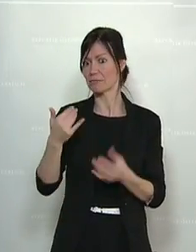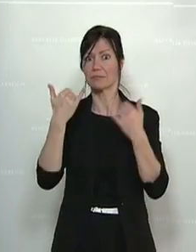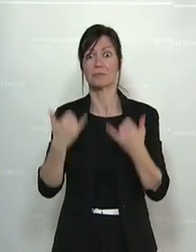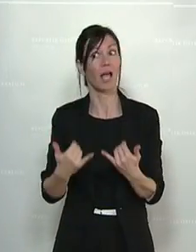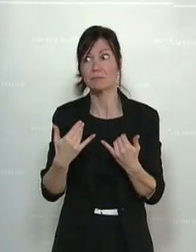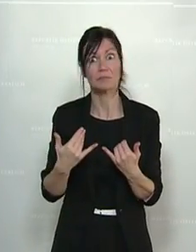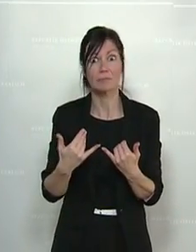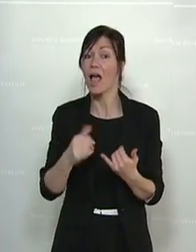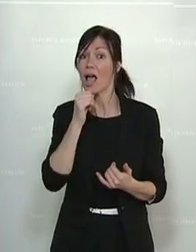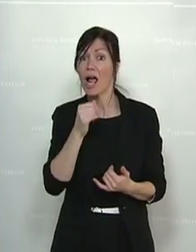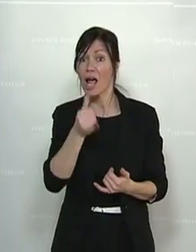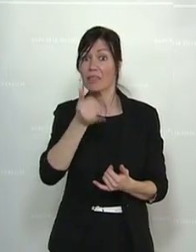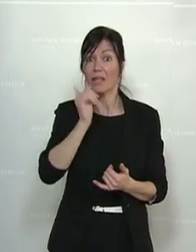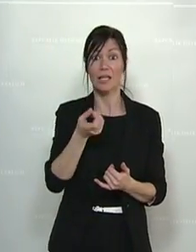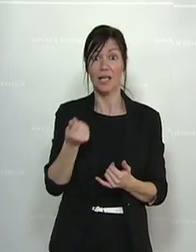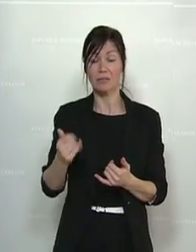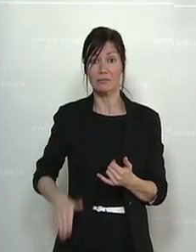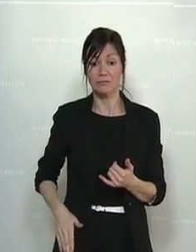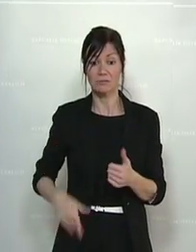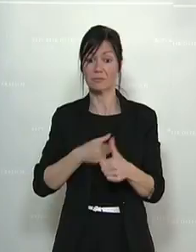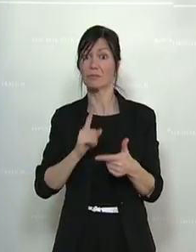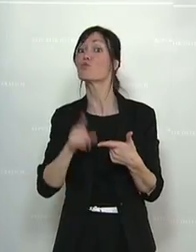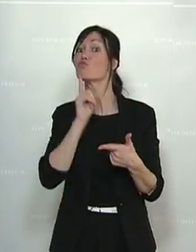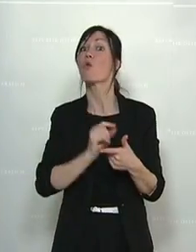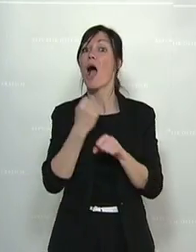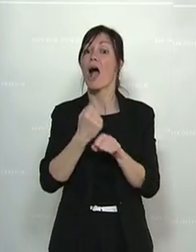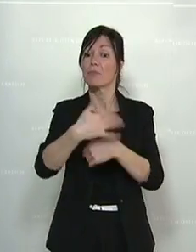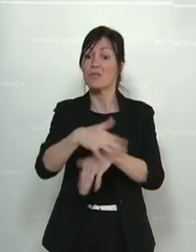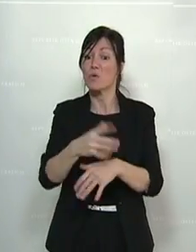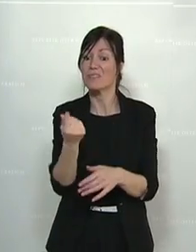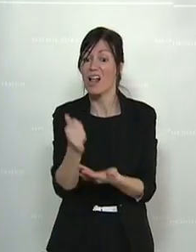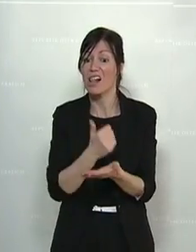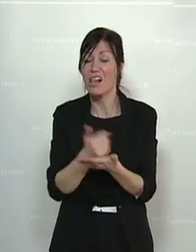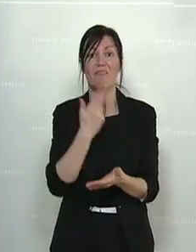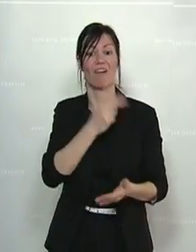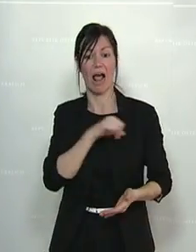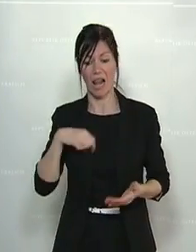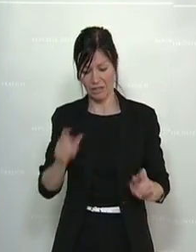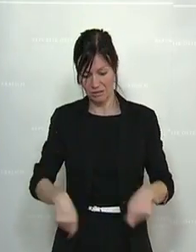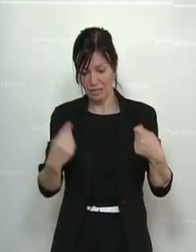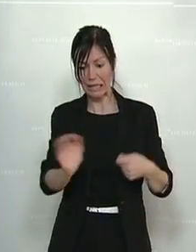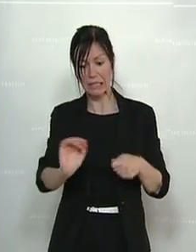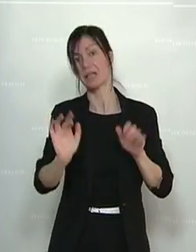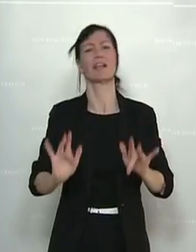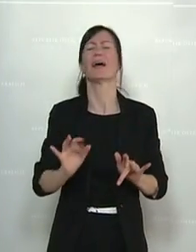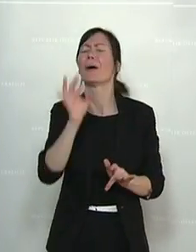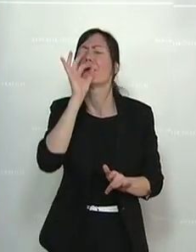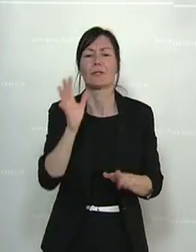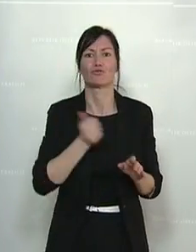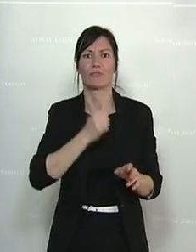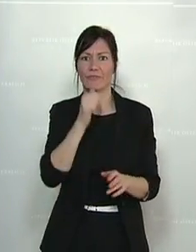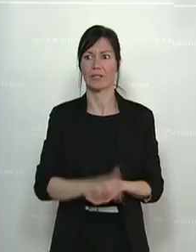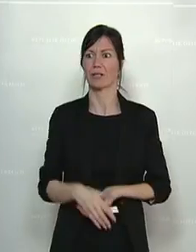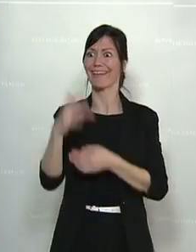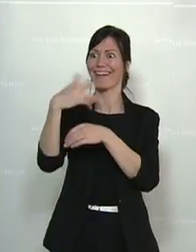Berücksichtigung des Trinkgelds. Fragen Sie mal eine Alleinerzieherin. Das geht sich nicht aus. Und allein aufgrund der